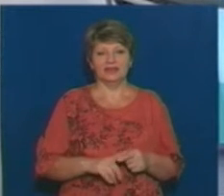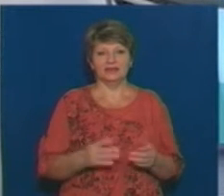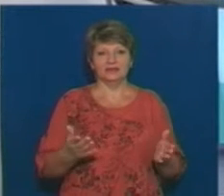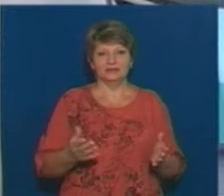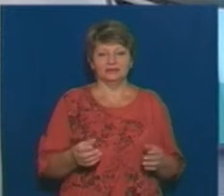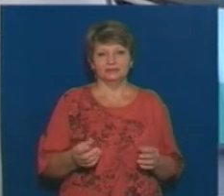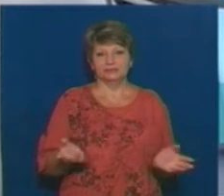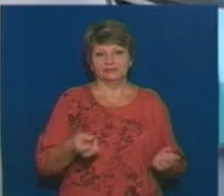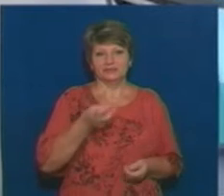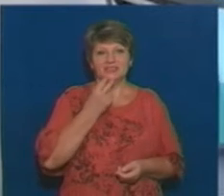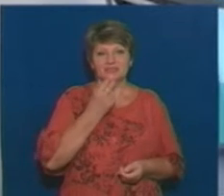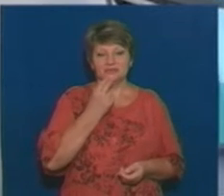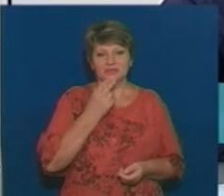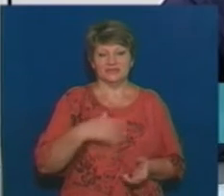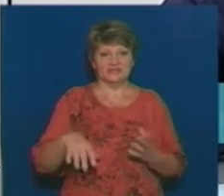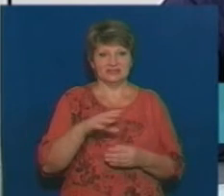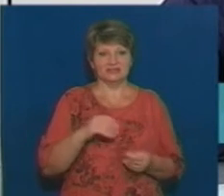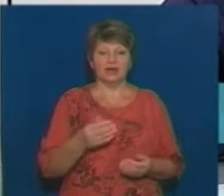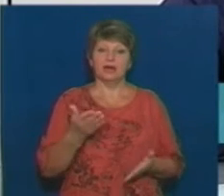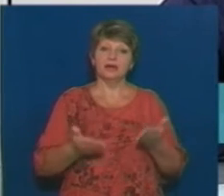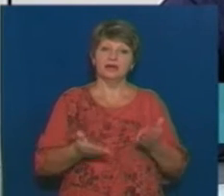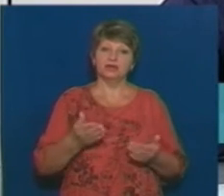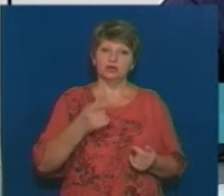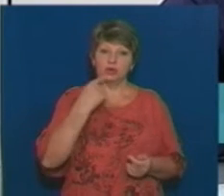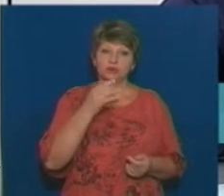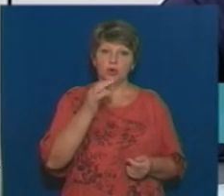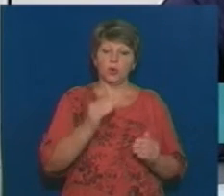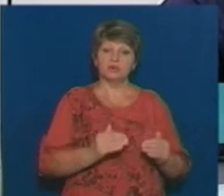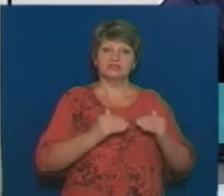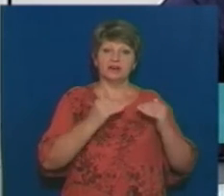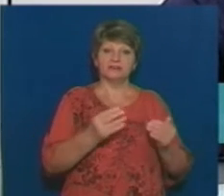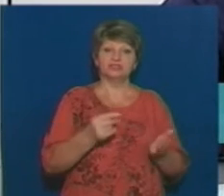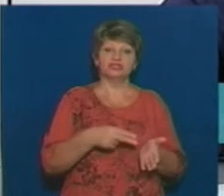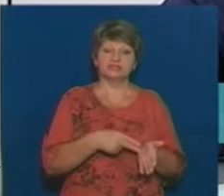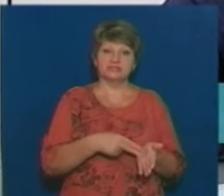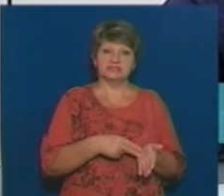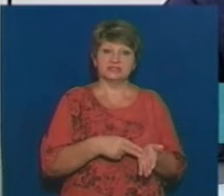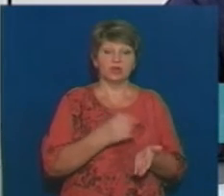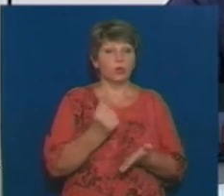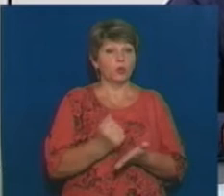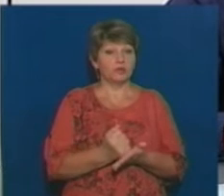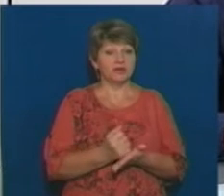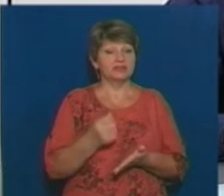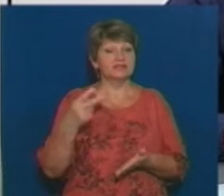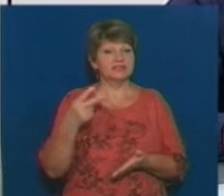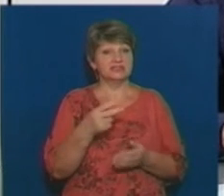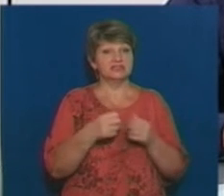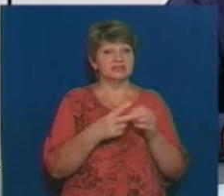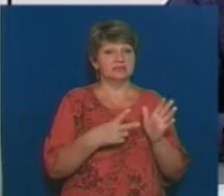виклик всім. Якщо говорити про завищення ціни, конкретно про цю ухвалу, про яку ми згадували, 2017